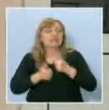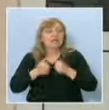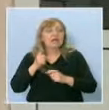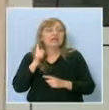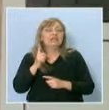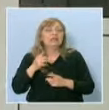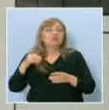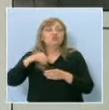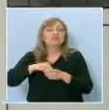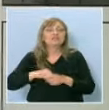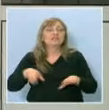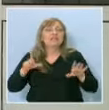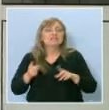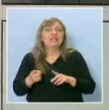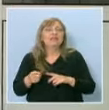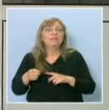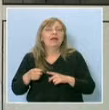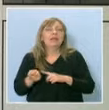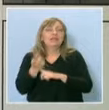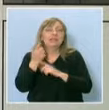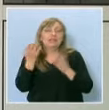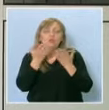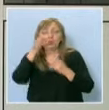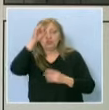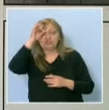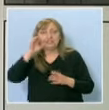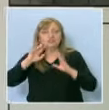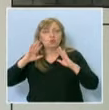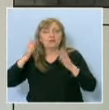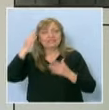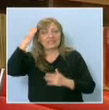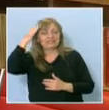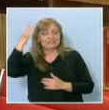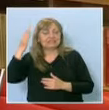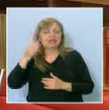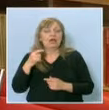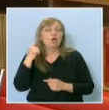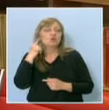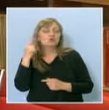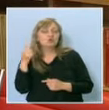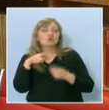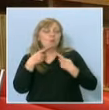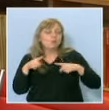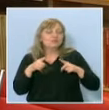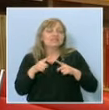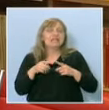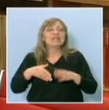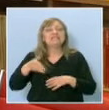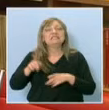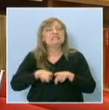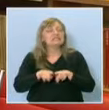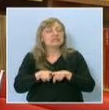7000 ученици от цялата страна, а на финала победи при най-младите. Обича да рисува, слуша музика, излиза с приятели и не се